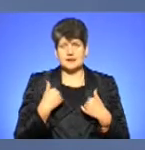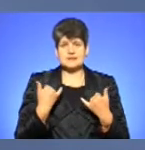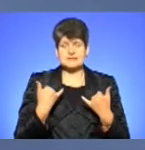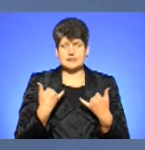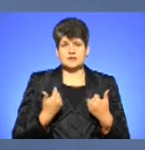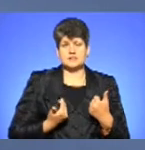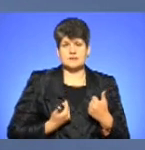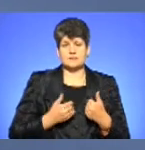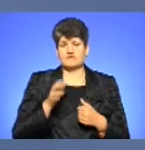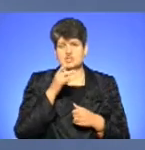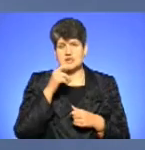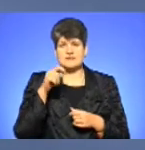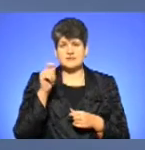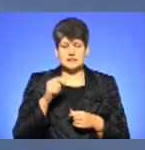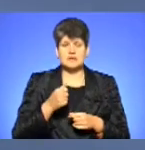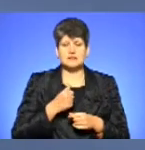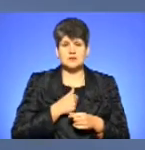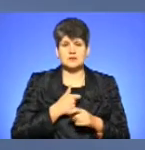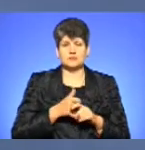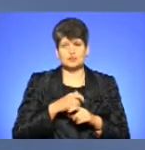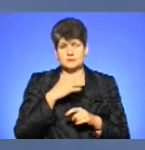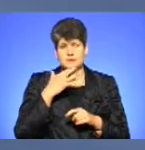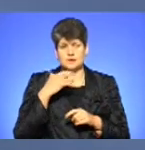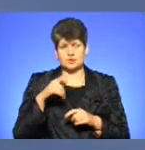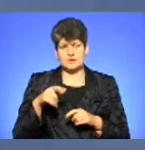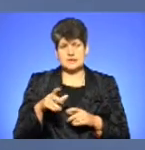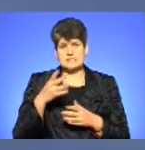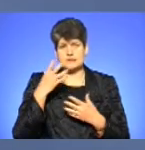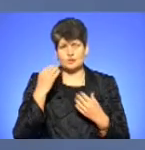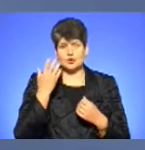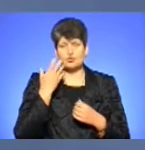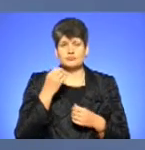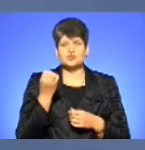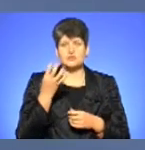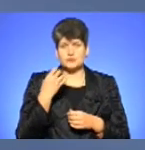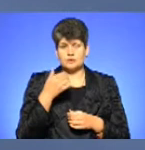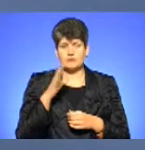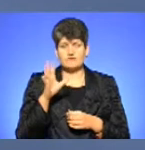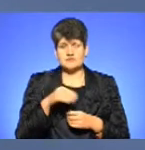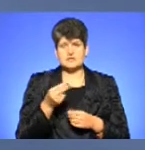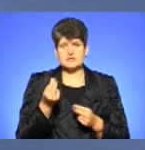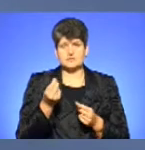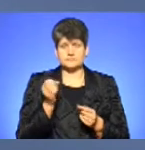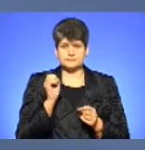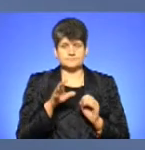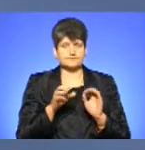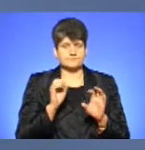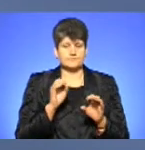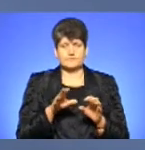живемо в час війни. І, на жаль, дуже багато людей про це забуло. Коли в 2014 році ми всі скидалися останньою